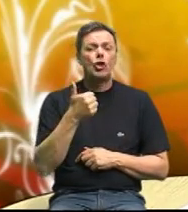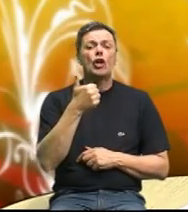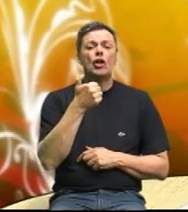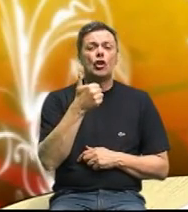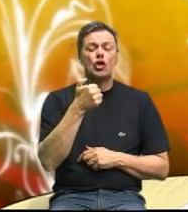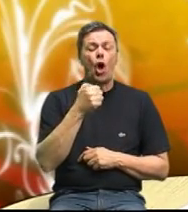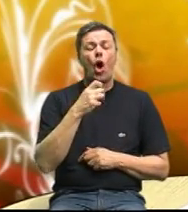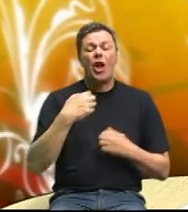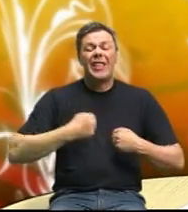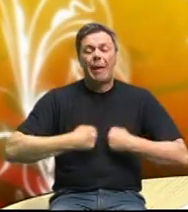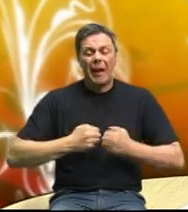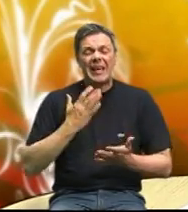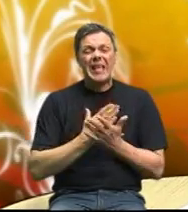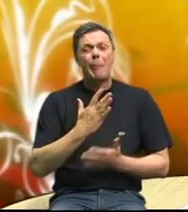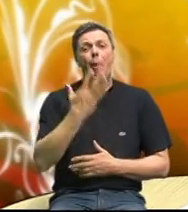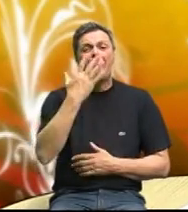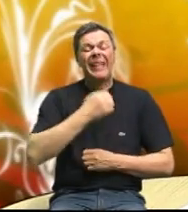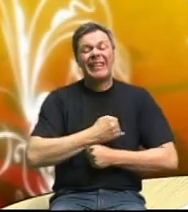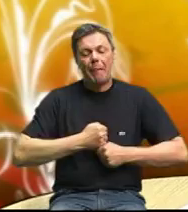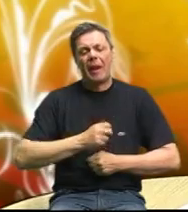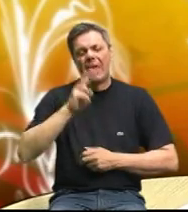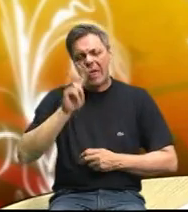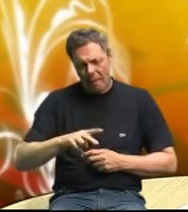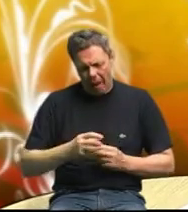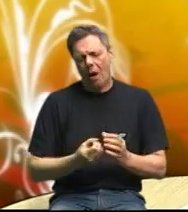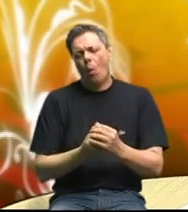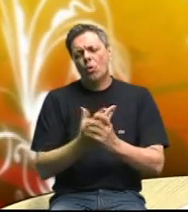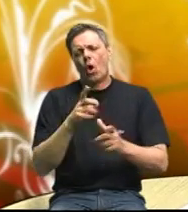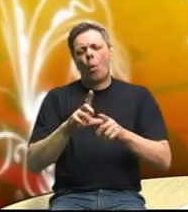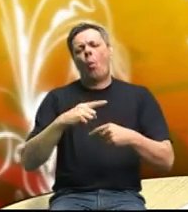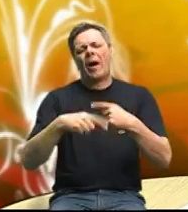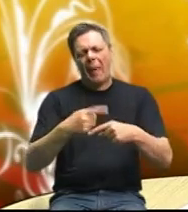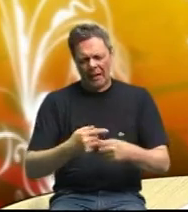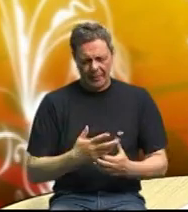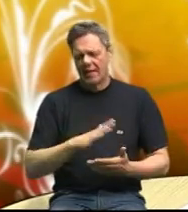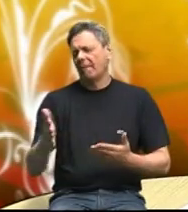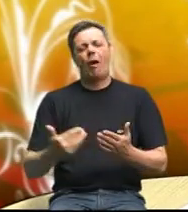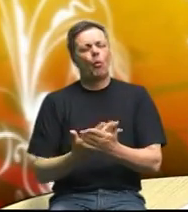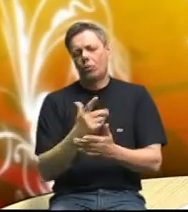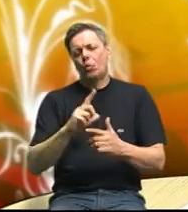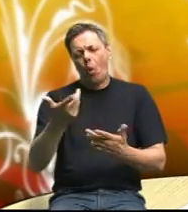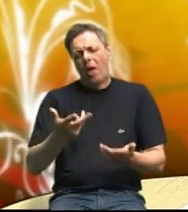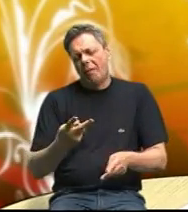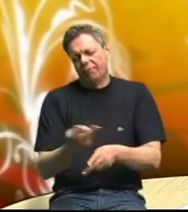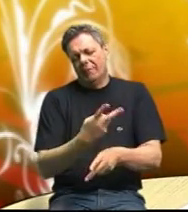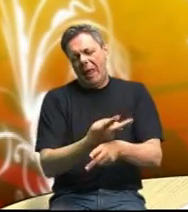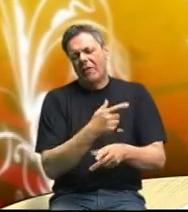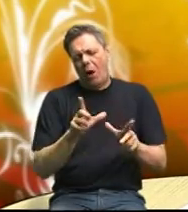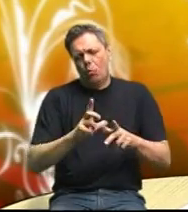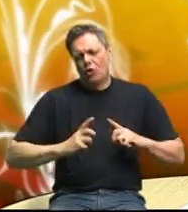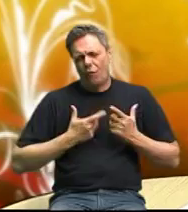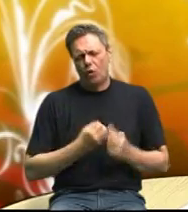debelih, samo 5 debelih ima uzrok u genetici. Sve drugo je usvojeno tijekom života.